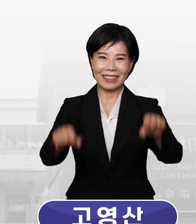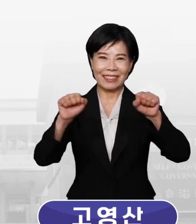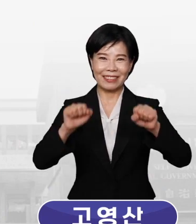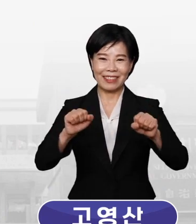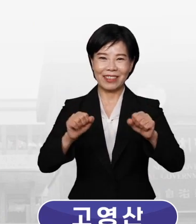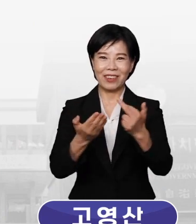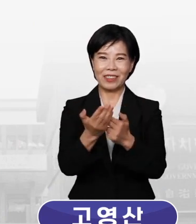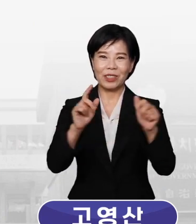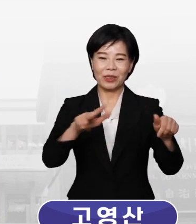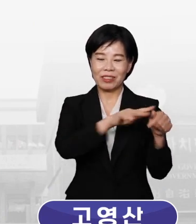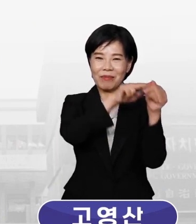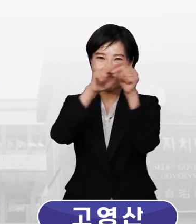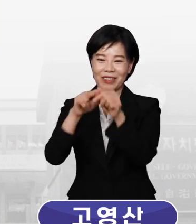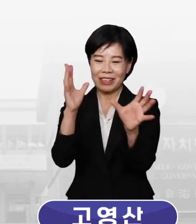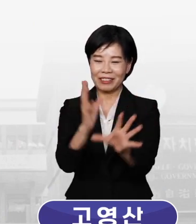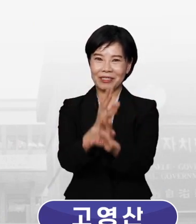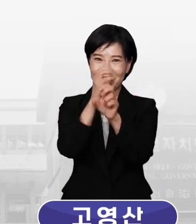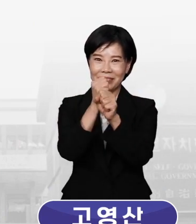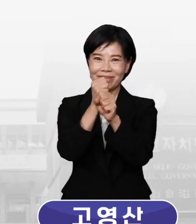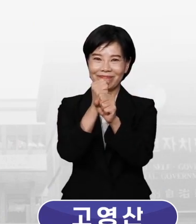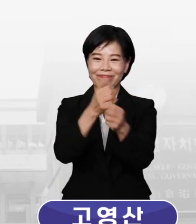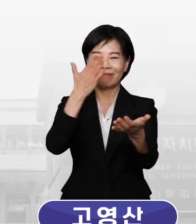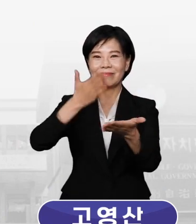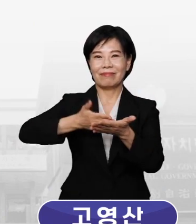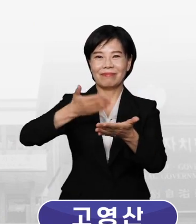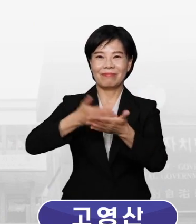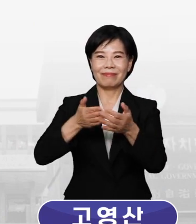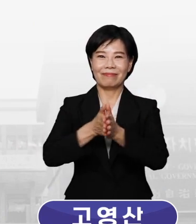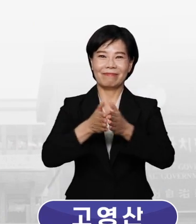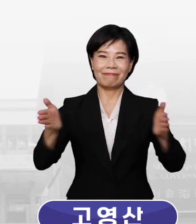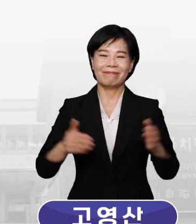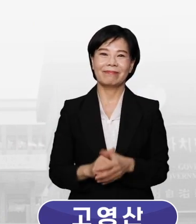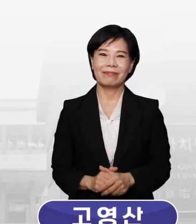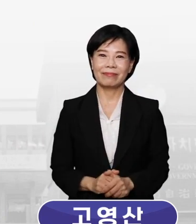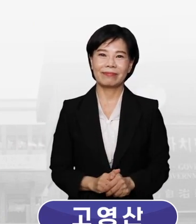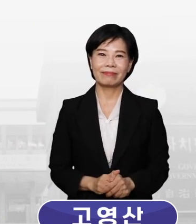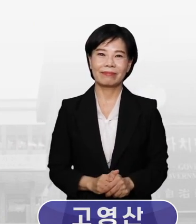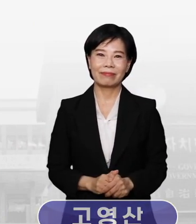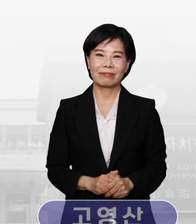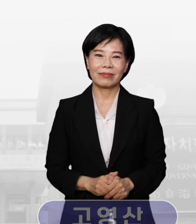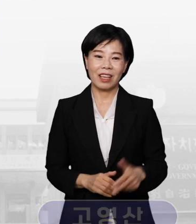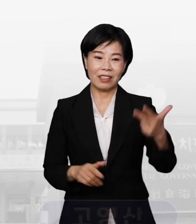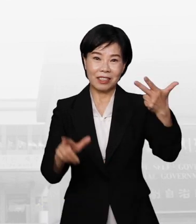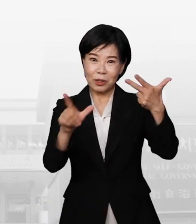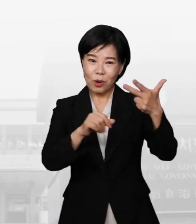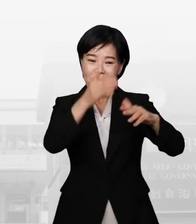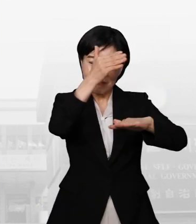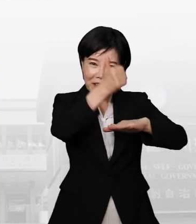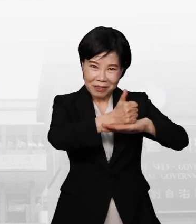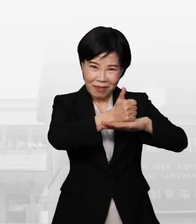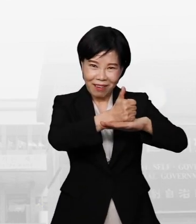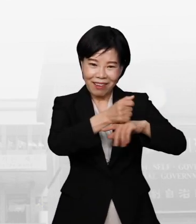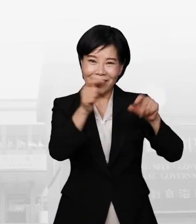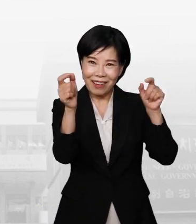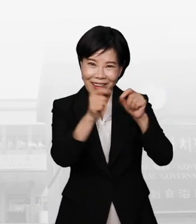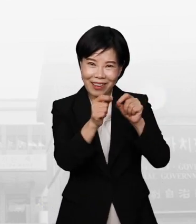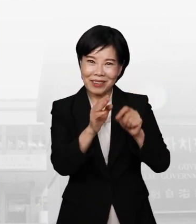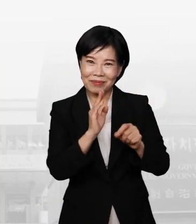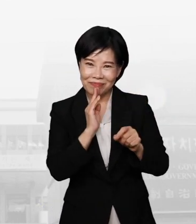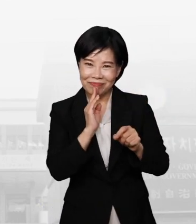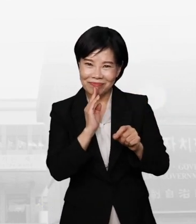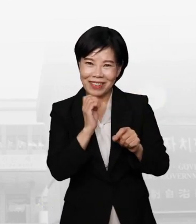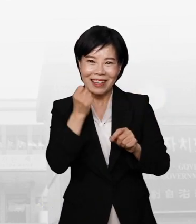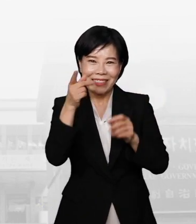안녕하세요. 제주의 모든 정보를 한눈에 몬땅뉴스의 정의원입니다. 어느덧 7월의 마지막 주가